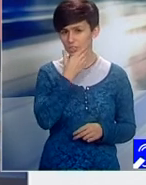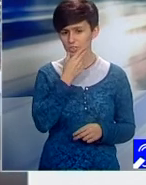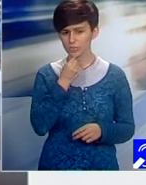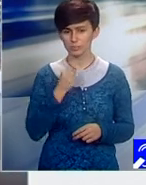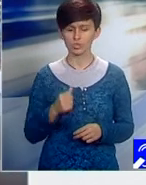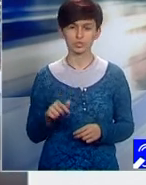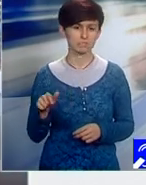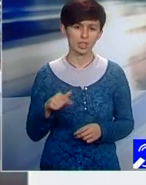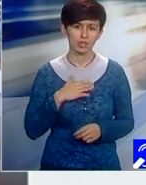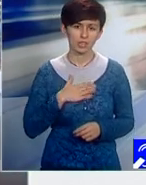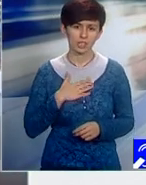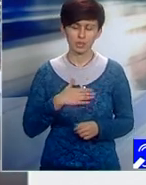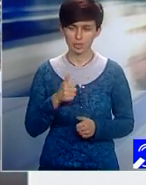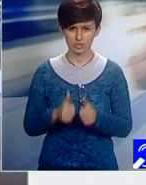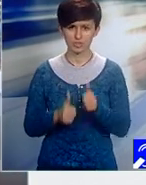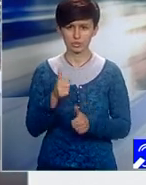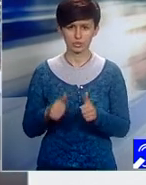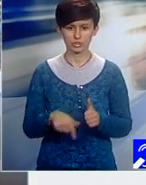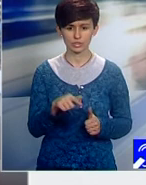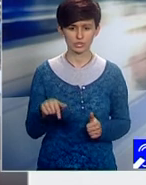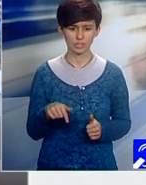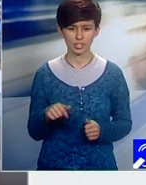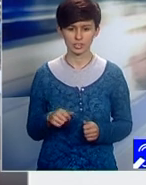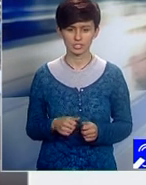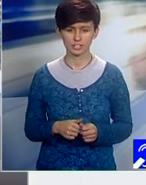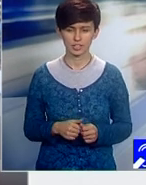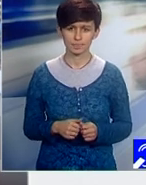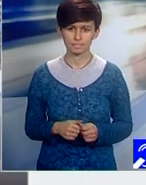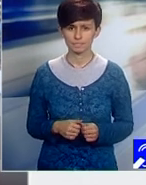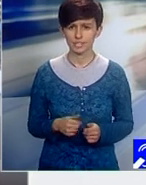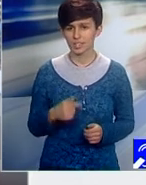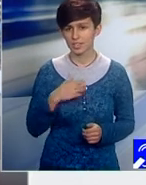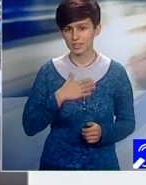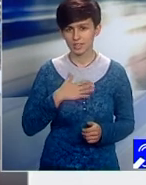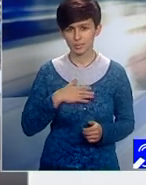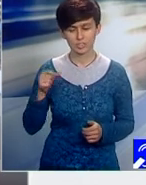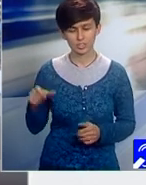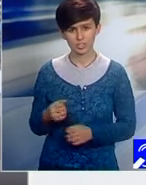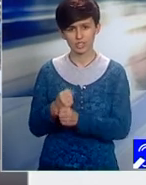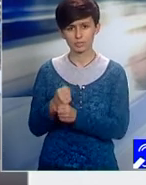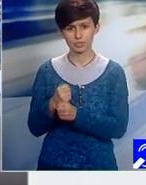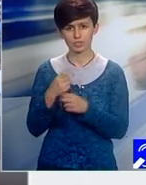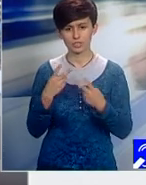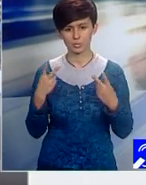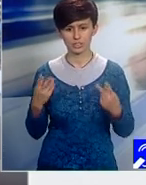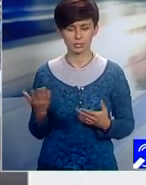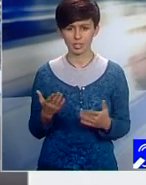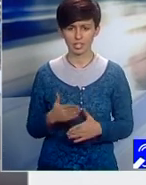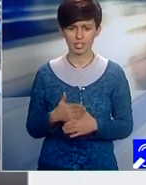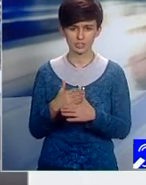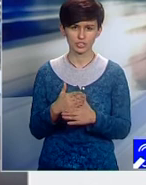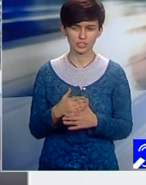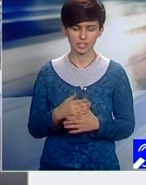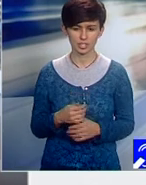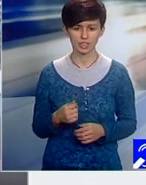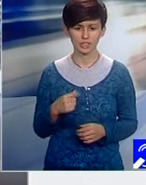chiar le place concursul acesta și ne place și nouă. ne place. Și place și sponsorului tur principal care susține că sunt